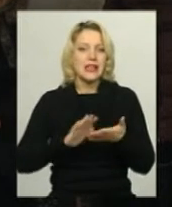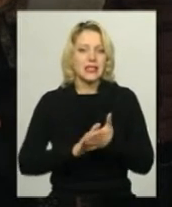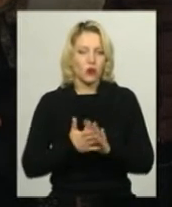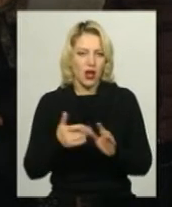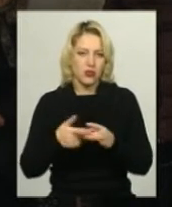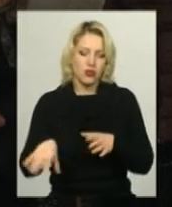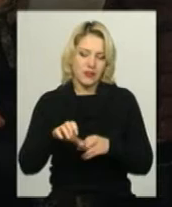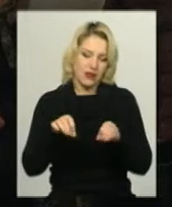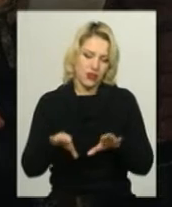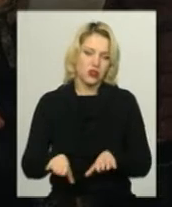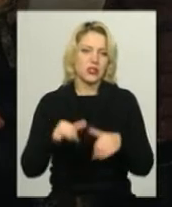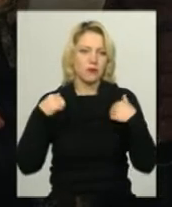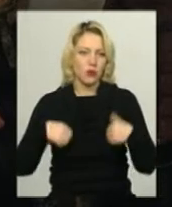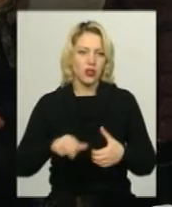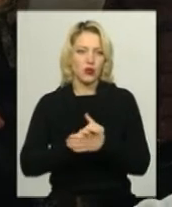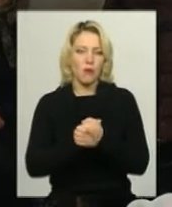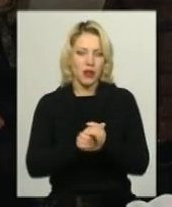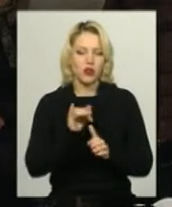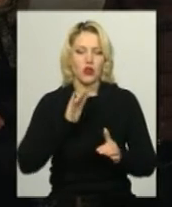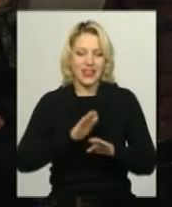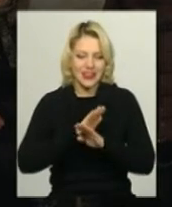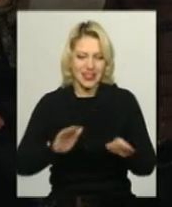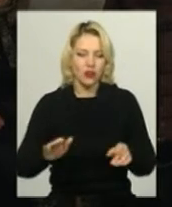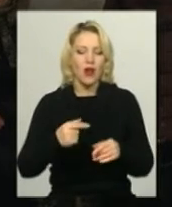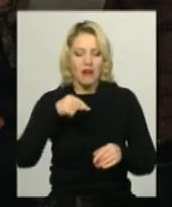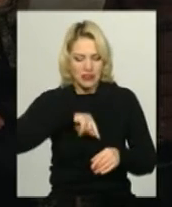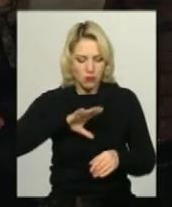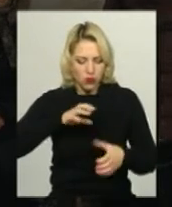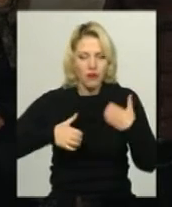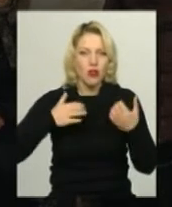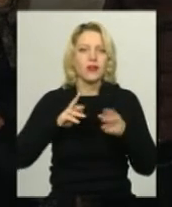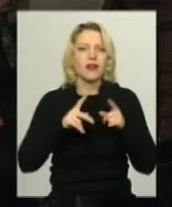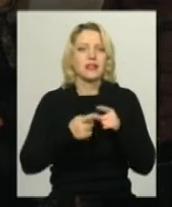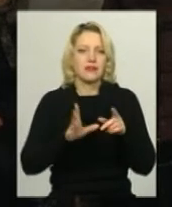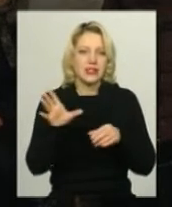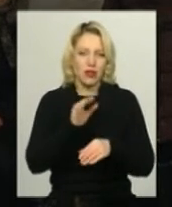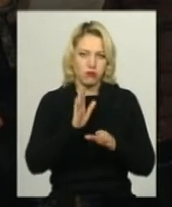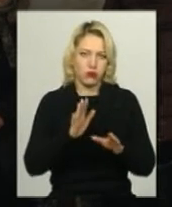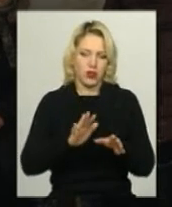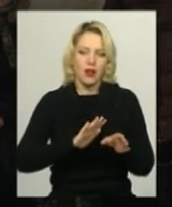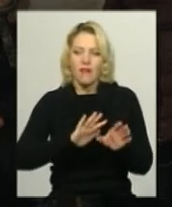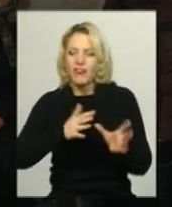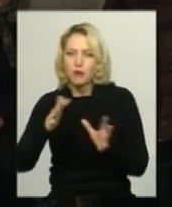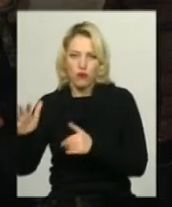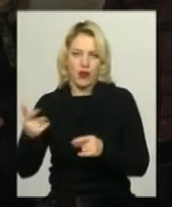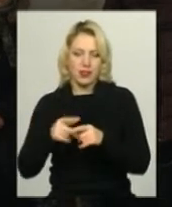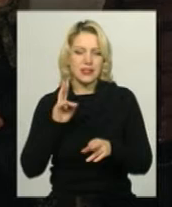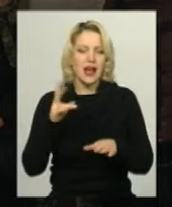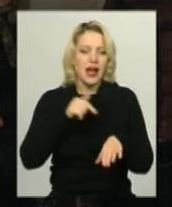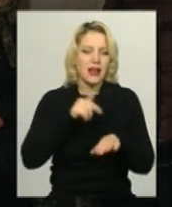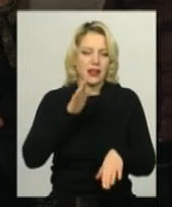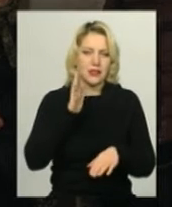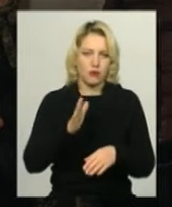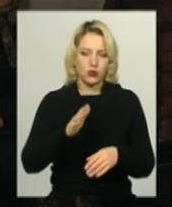спокійно, мирно і тихо. Було всередині хвилювання про те, як це все буде відбуватись. Яка буде реакція з боку митрополита